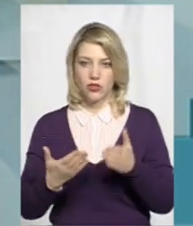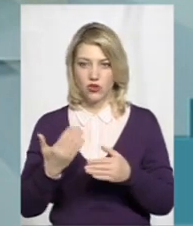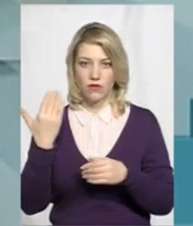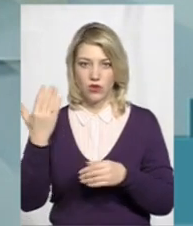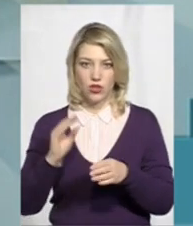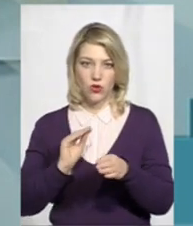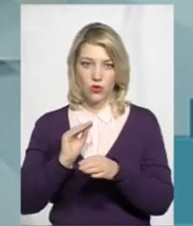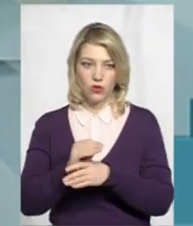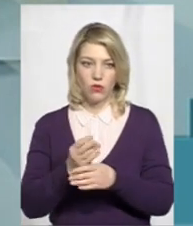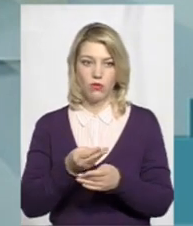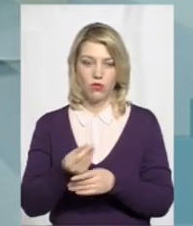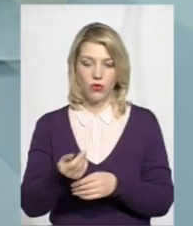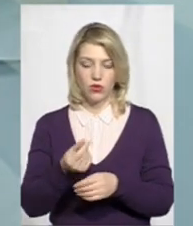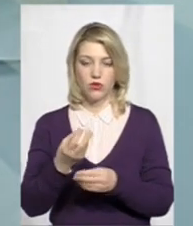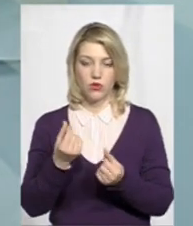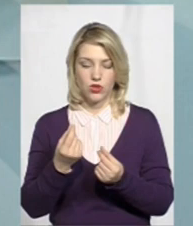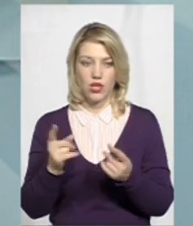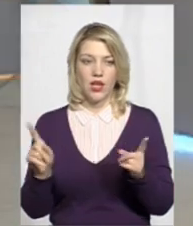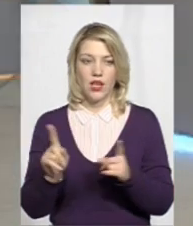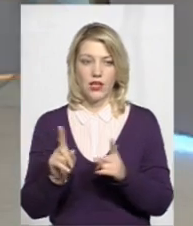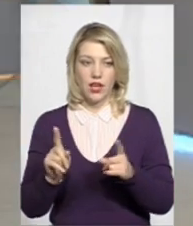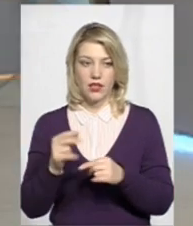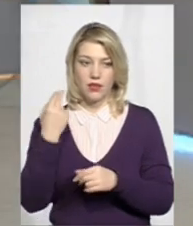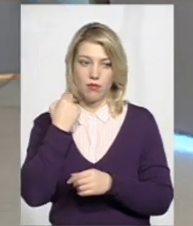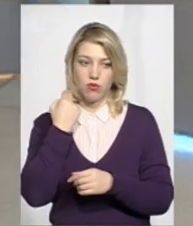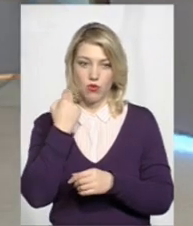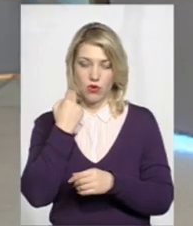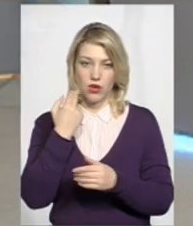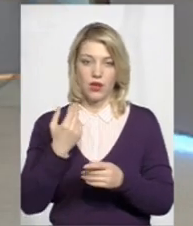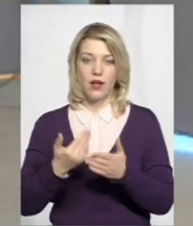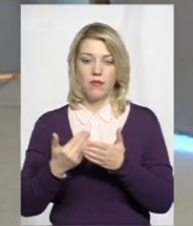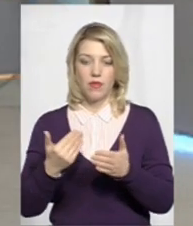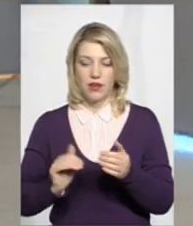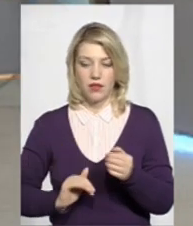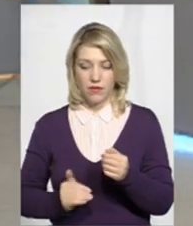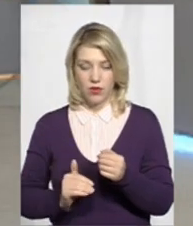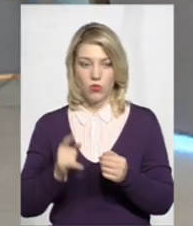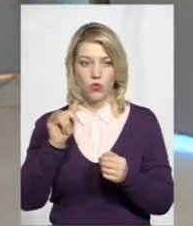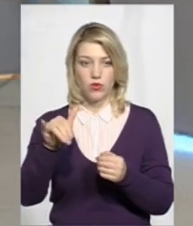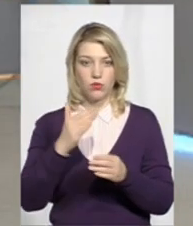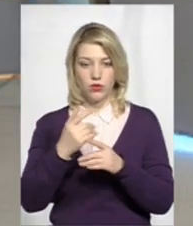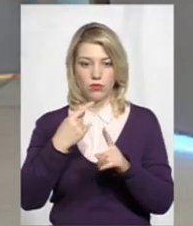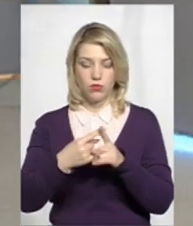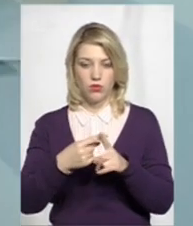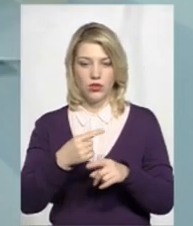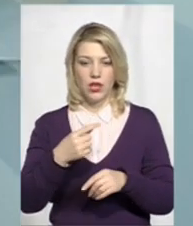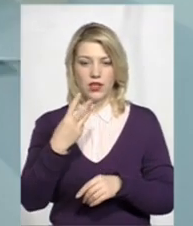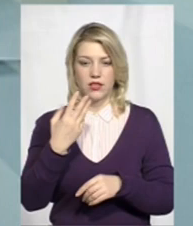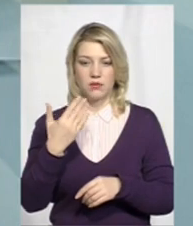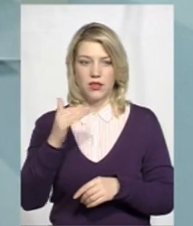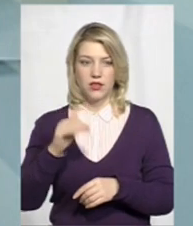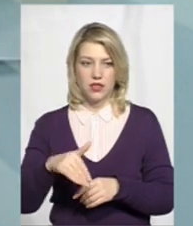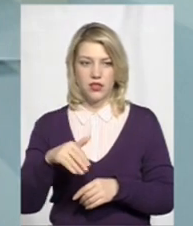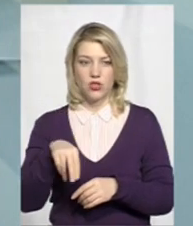вони доплатять кошти, які заборгували, то в них буде плюсовий баланс – 35 тисяч, ще